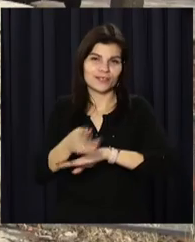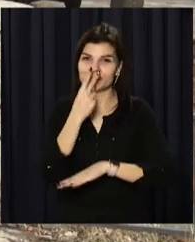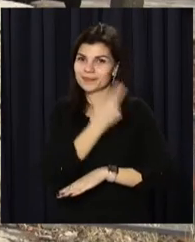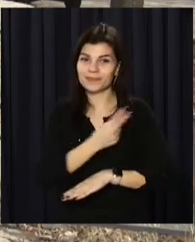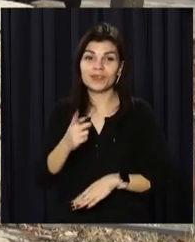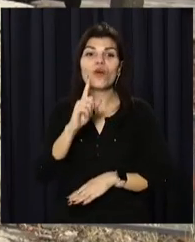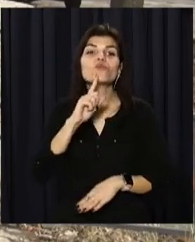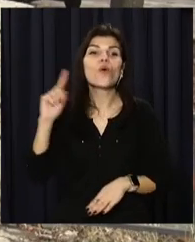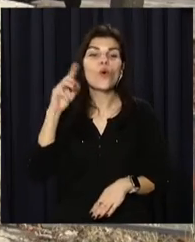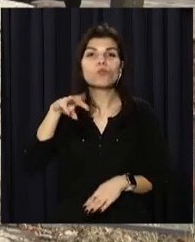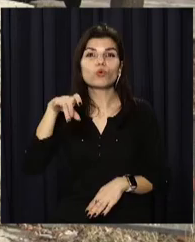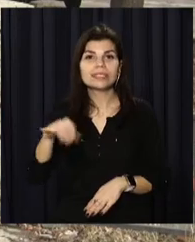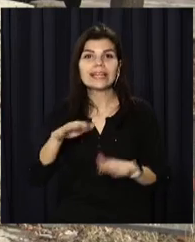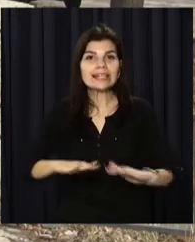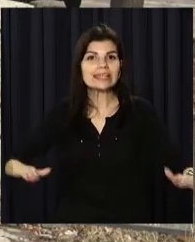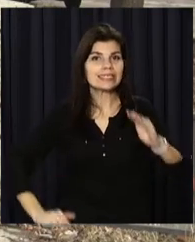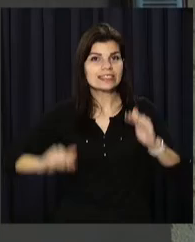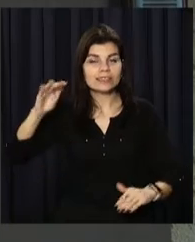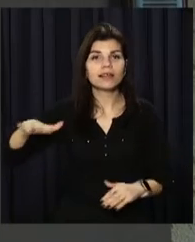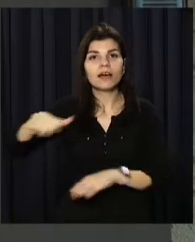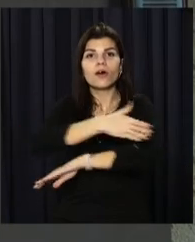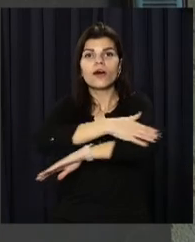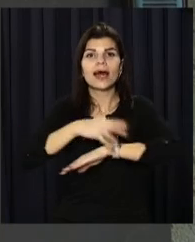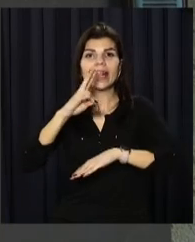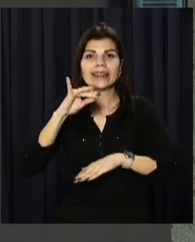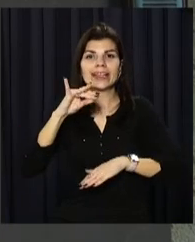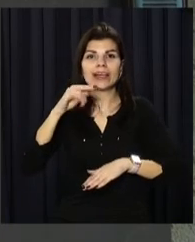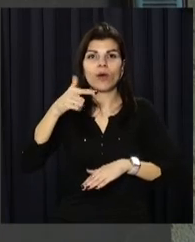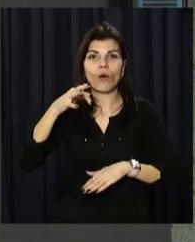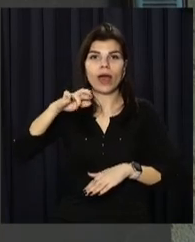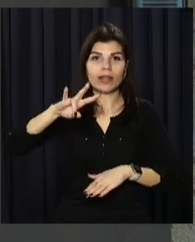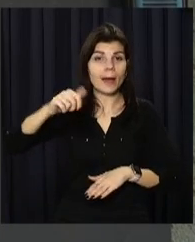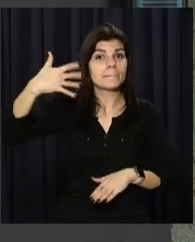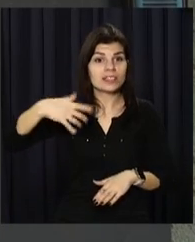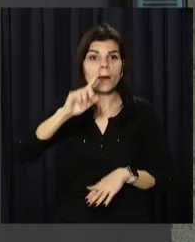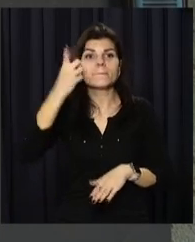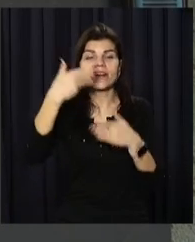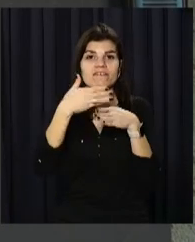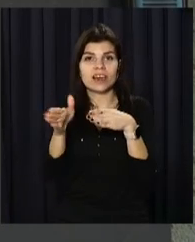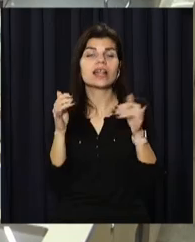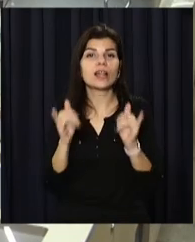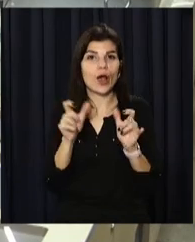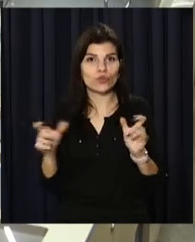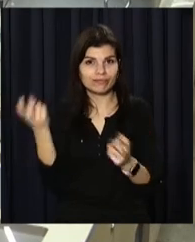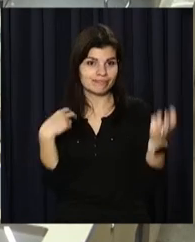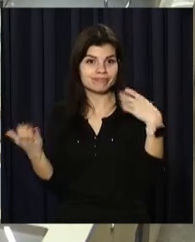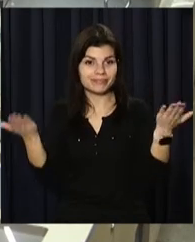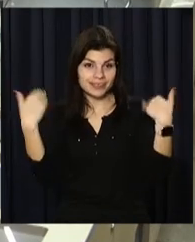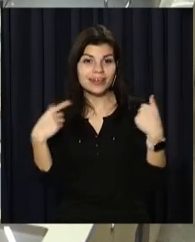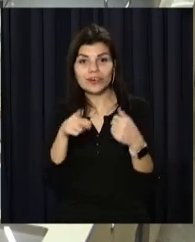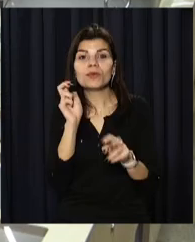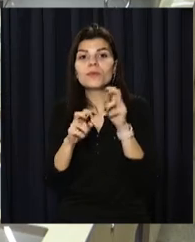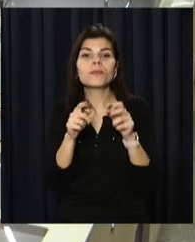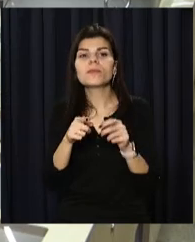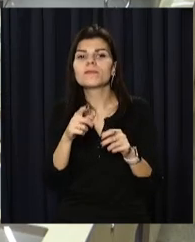Рік тому Дніпровський музей дитинства, що на проспекті Сергія Нігояна, 50, вперше відчинив двері для відвідувачів. Перші експонати